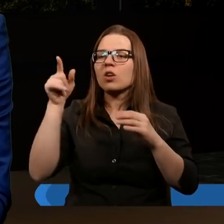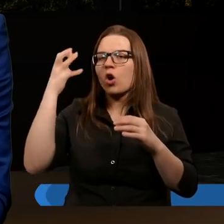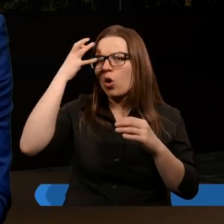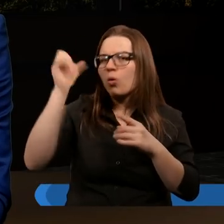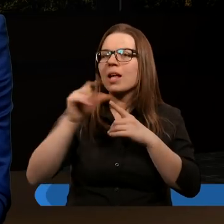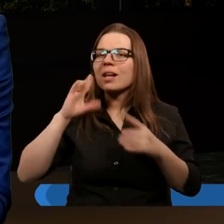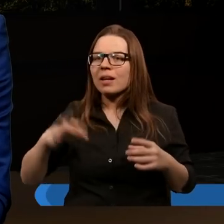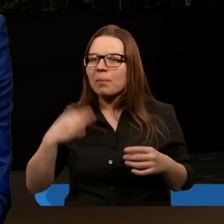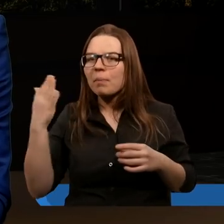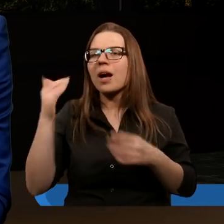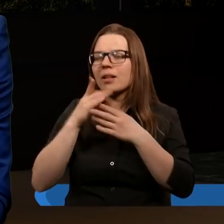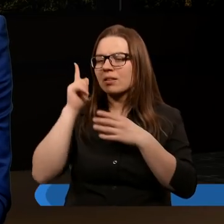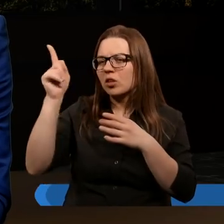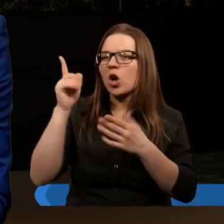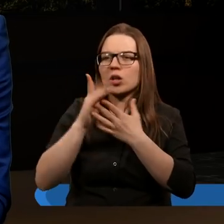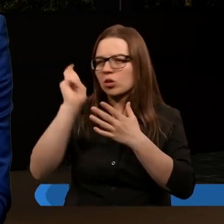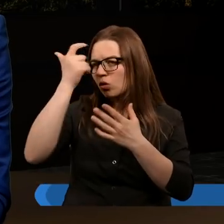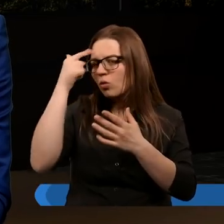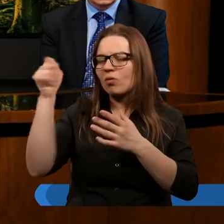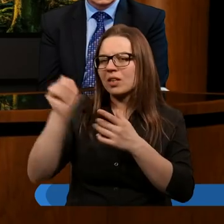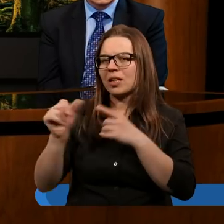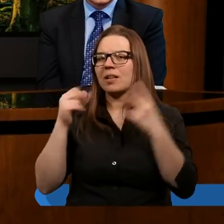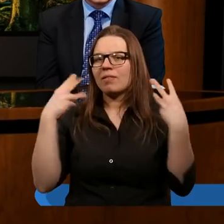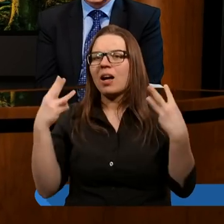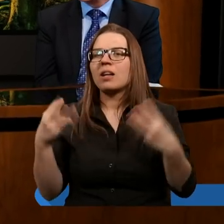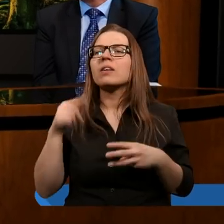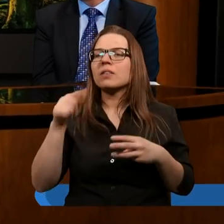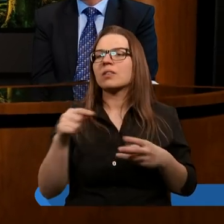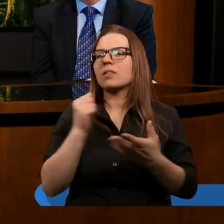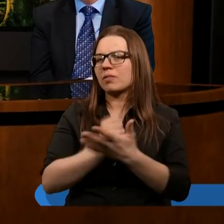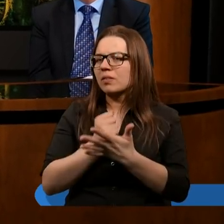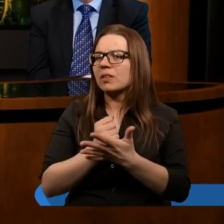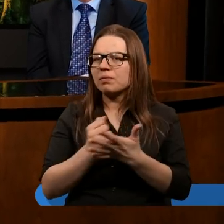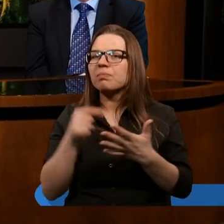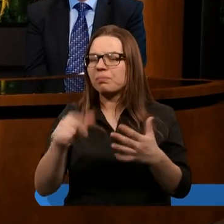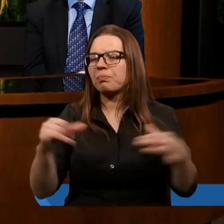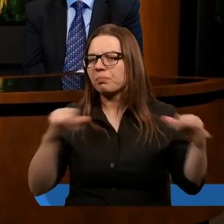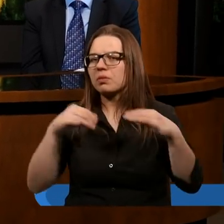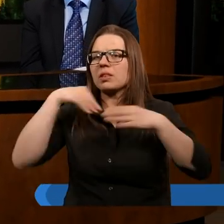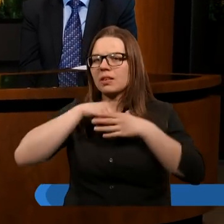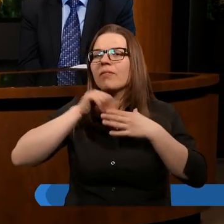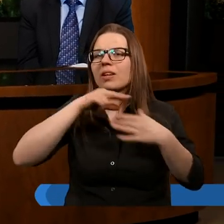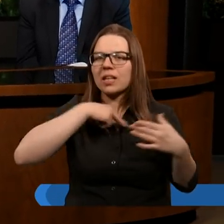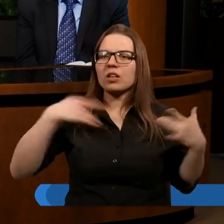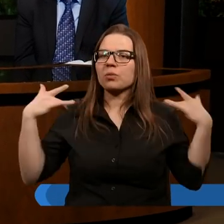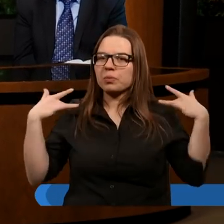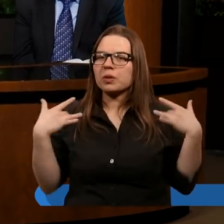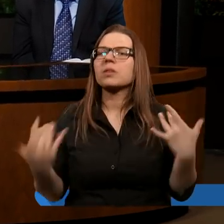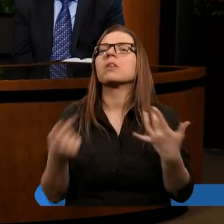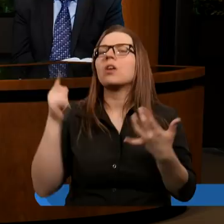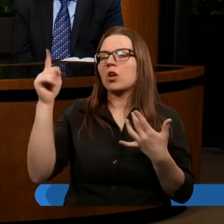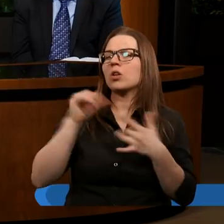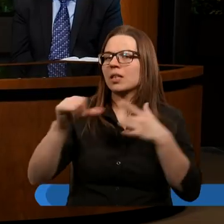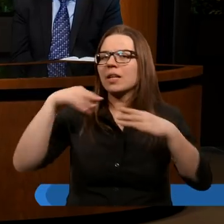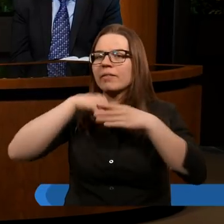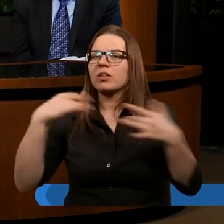Królem i Panem i rzeczywiście takim jest. I On tak też powinien być w naszym życiu. Ten, który panuje w naszym życiu. Bo On